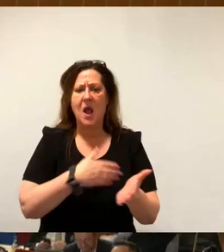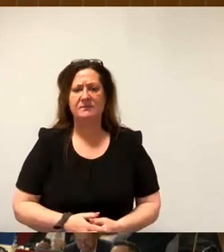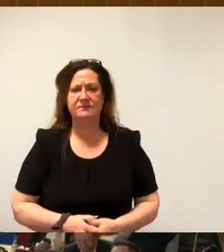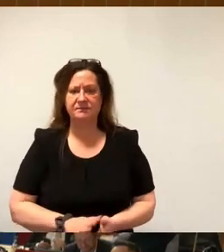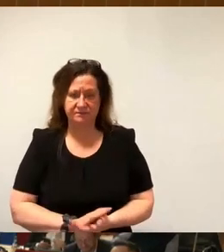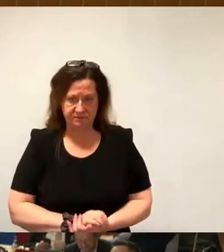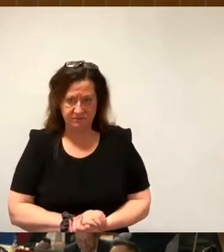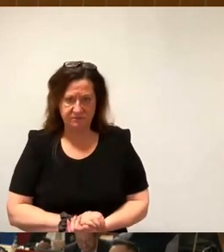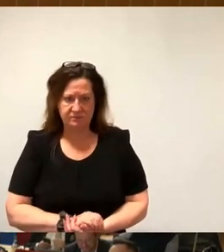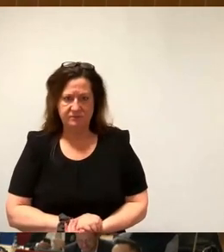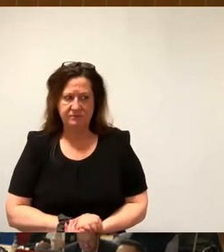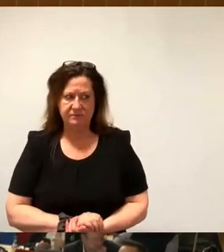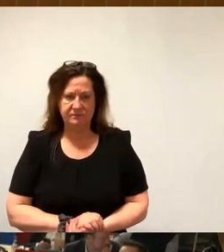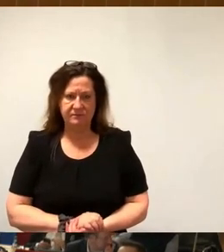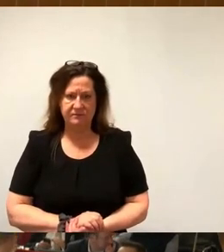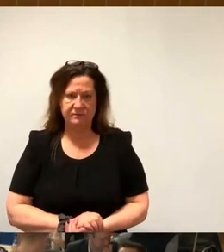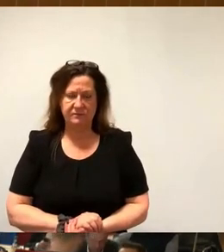Freie Wähler, Freie Bürger, Herr Nietzsche.